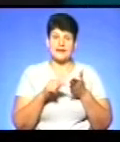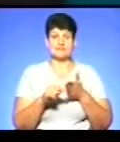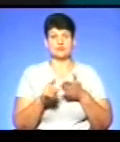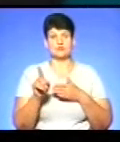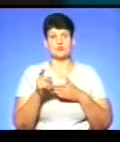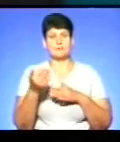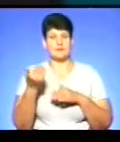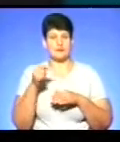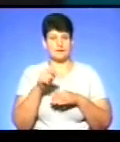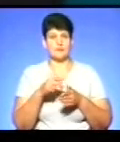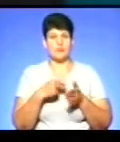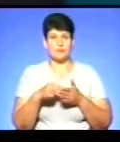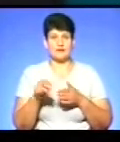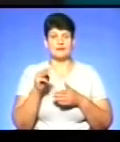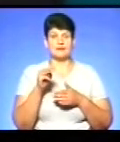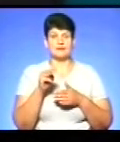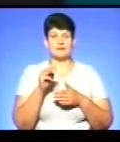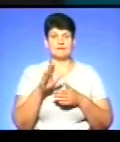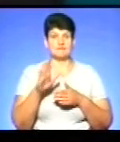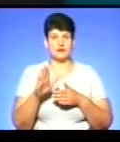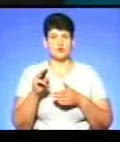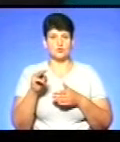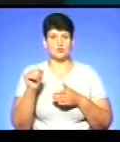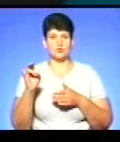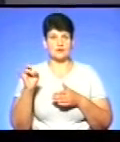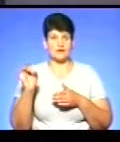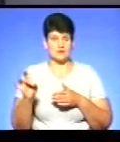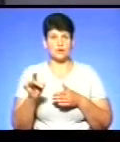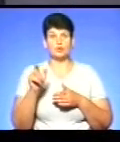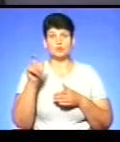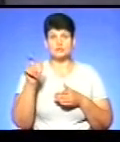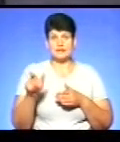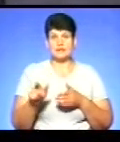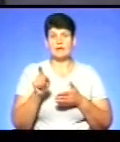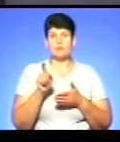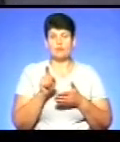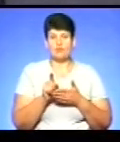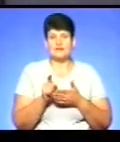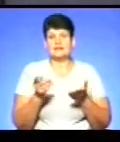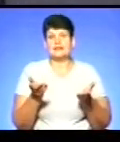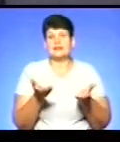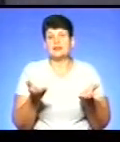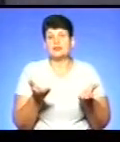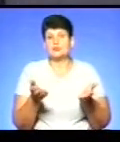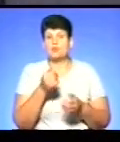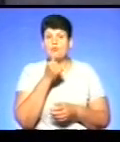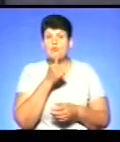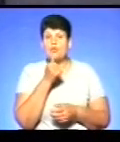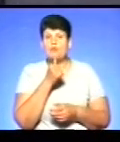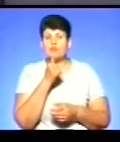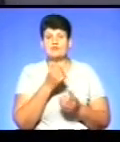перед тим, як купувати телетюнер, людина повинна в якийсь спосіб спробувати